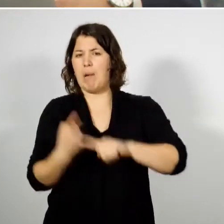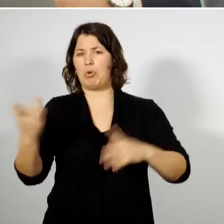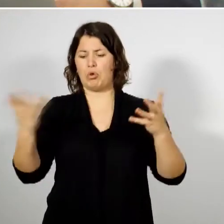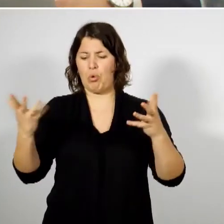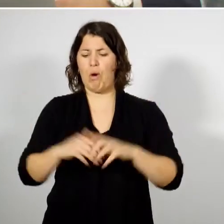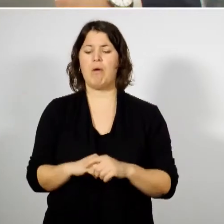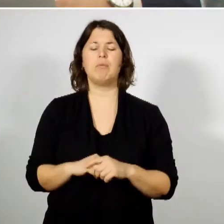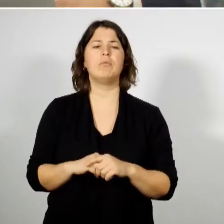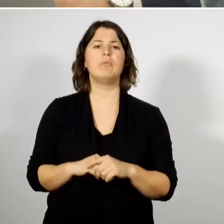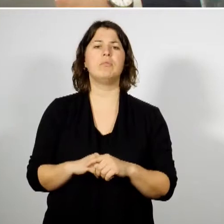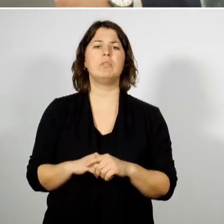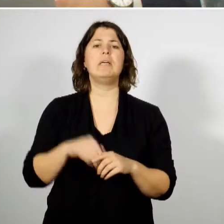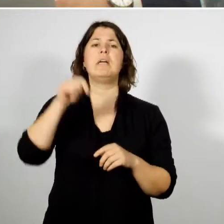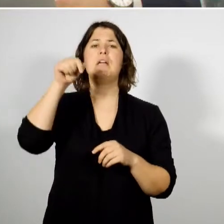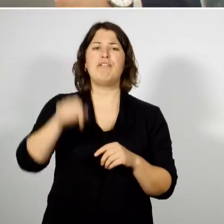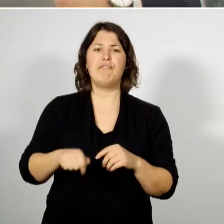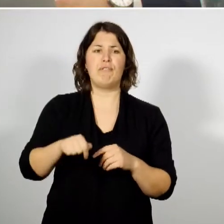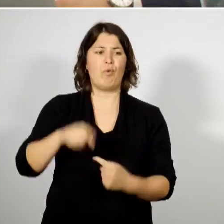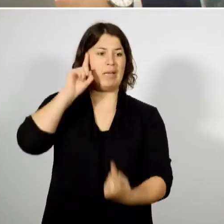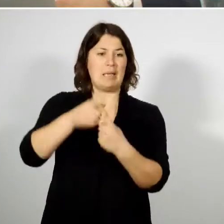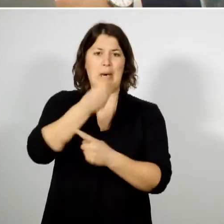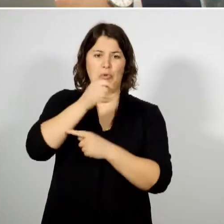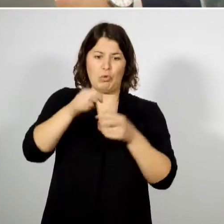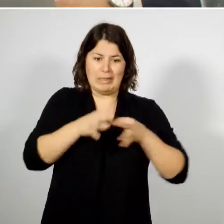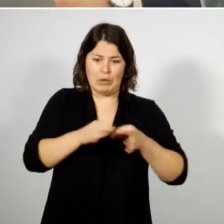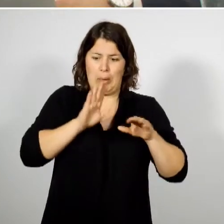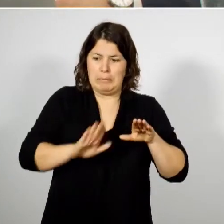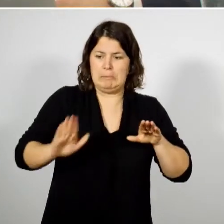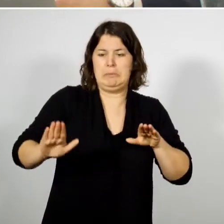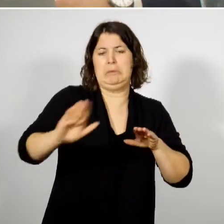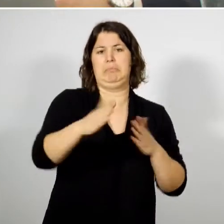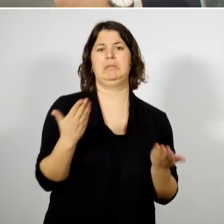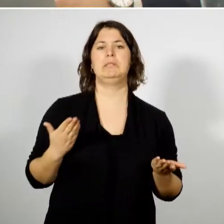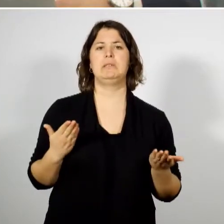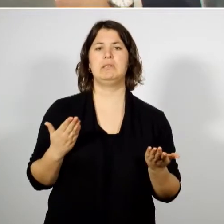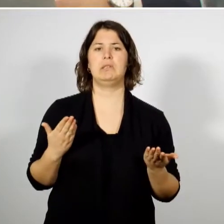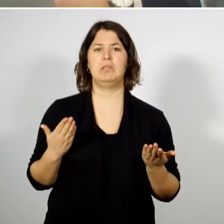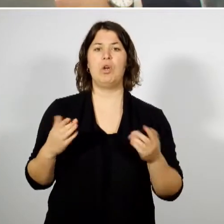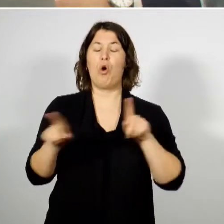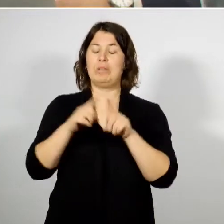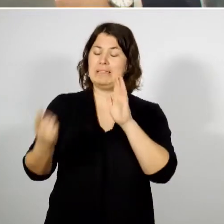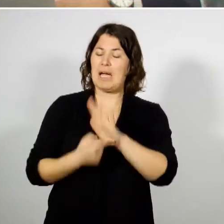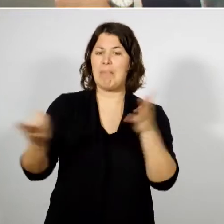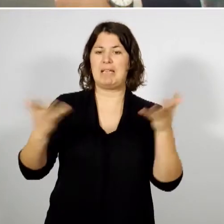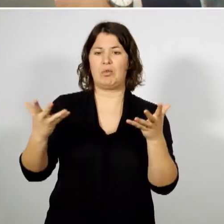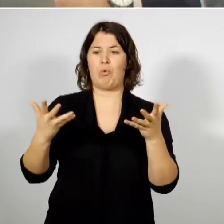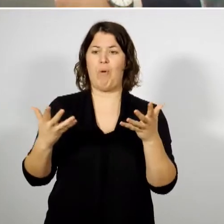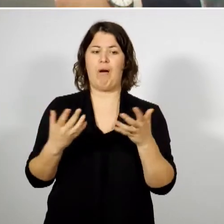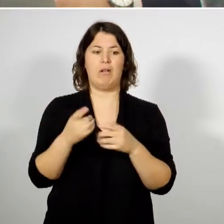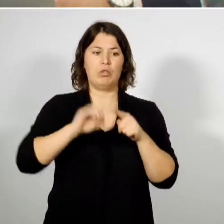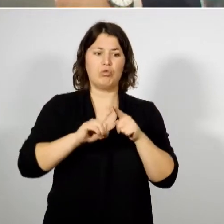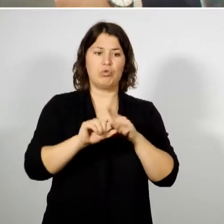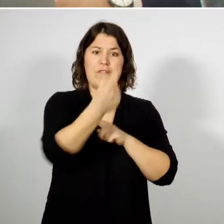nécessité de territorialiser la question de l'alimentation et réaffirmer l'importance de la matière première agricole.